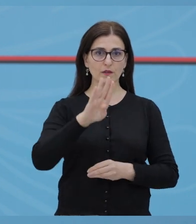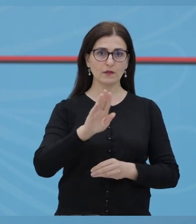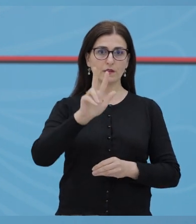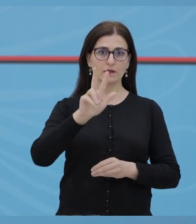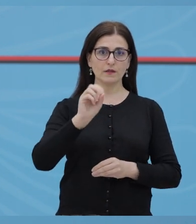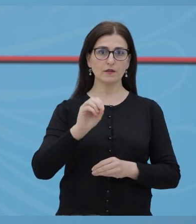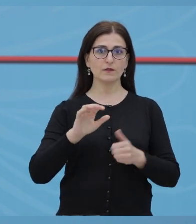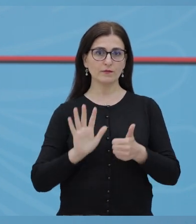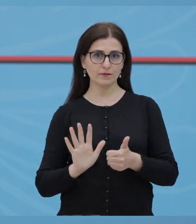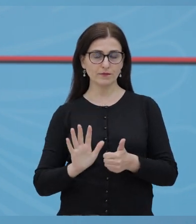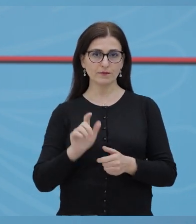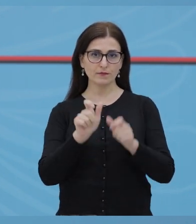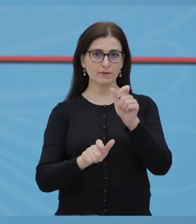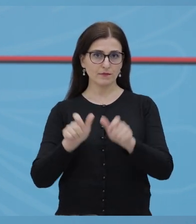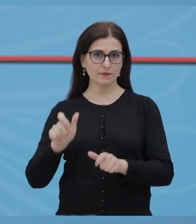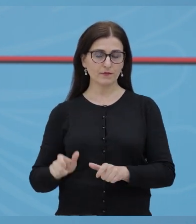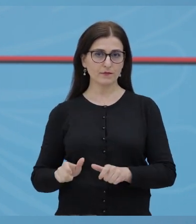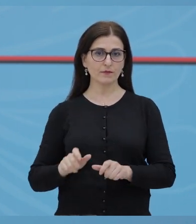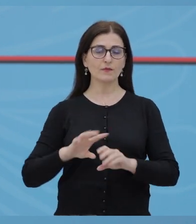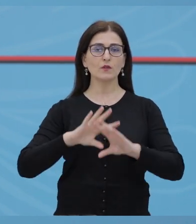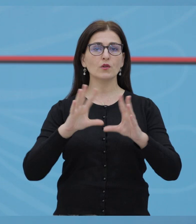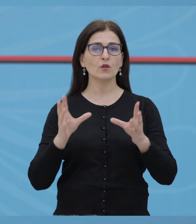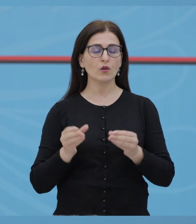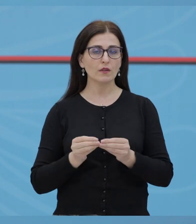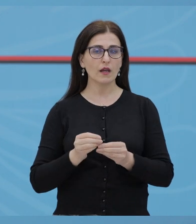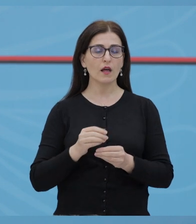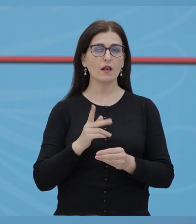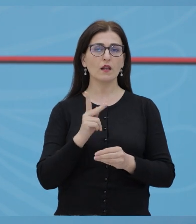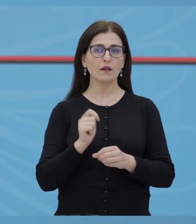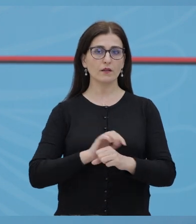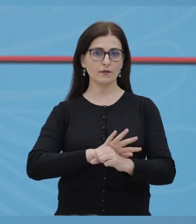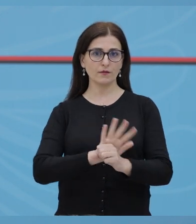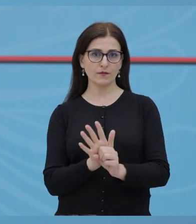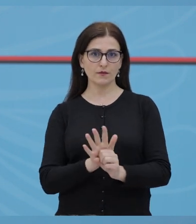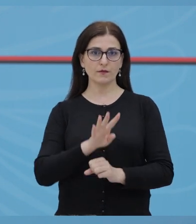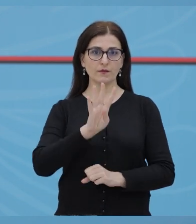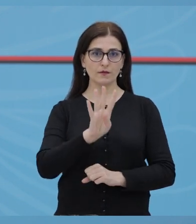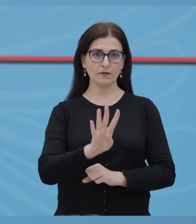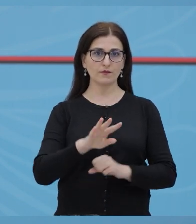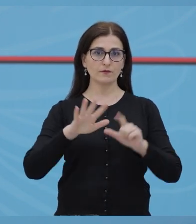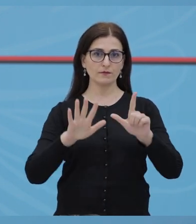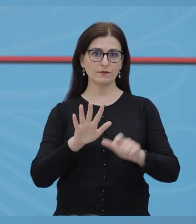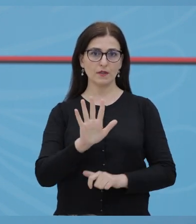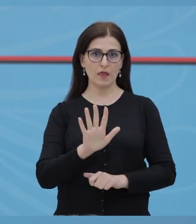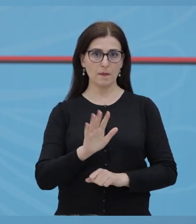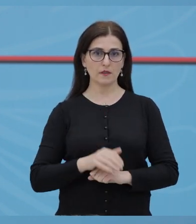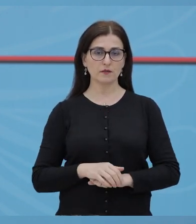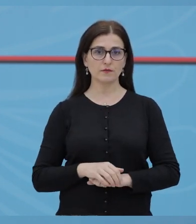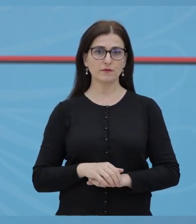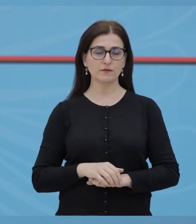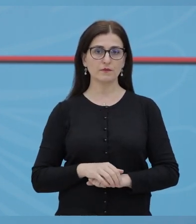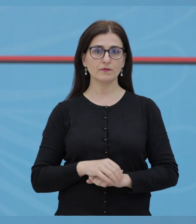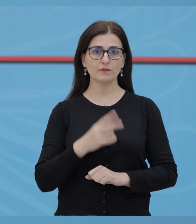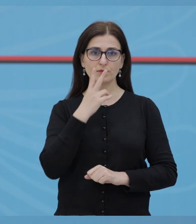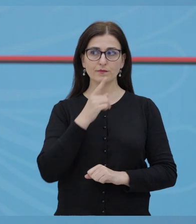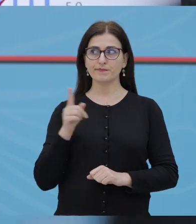testuar 4.306 raste të dyshuara prej të cilëve janë konfirmuar 475 raste në total.